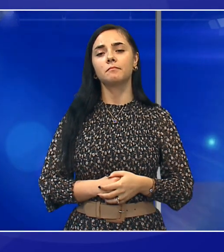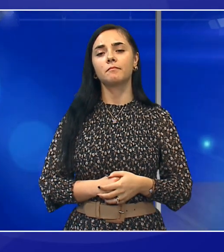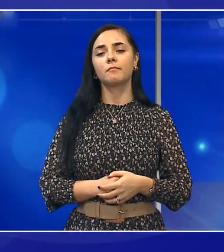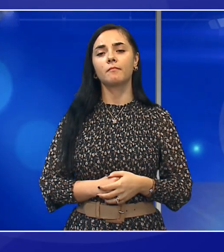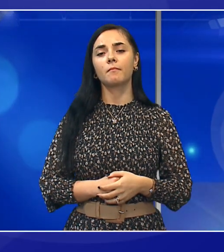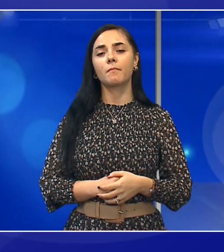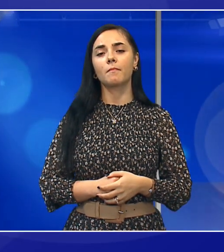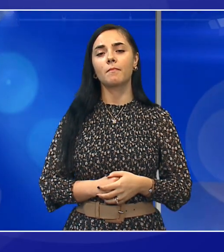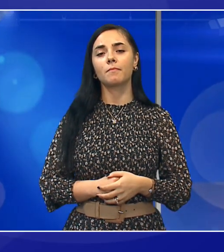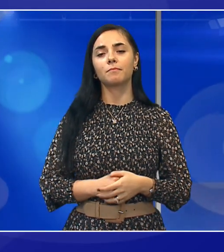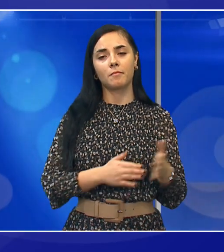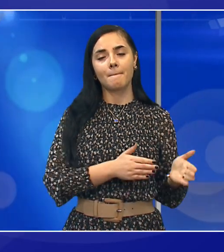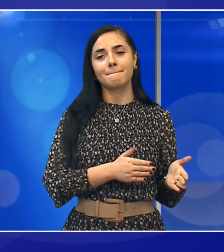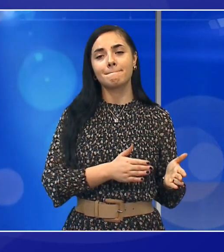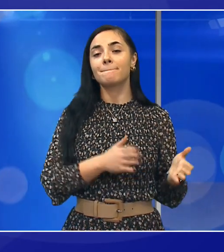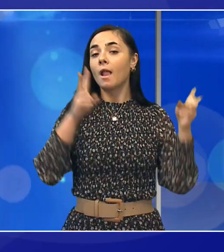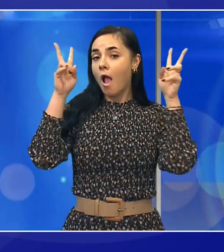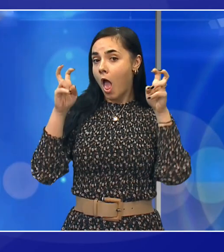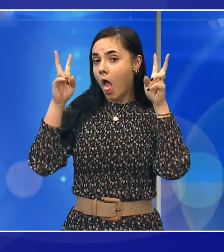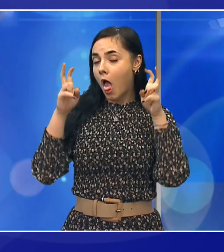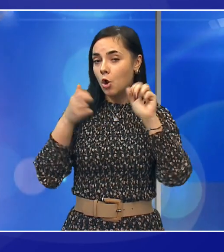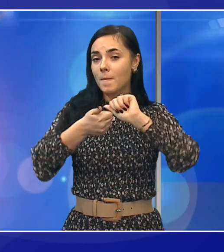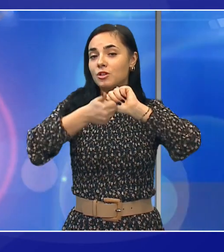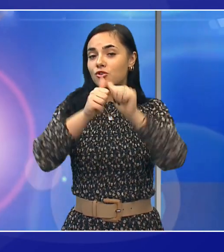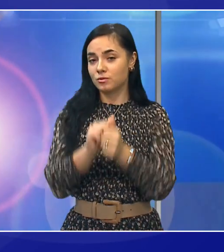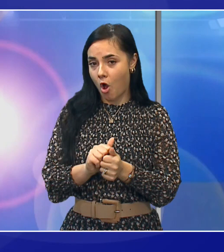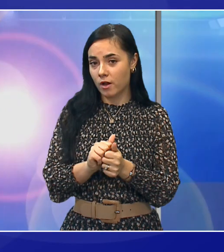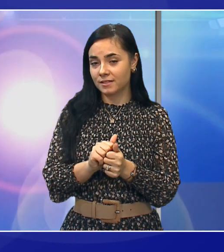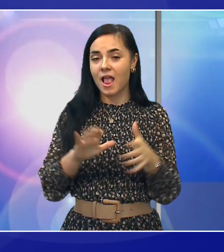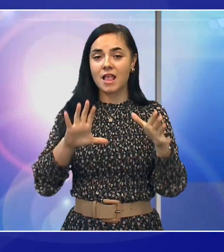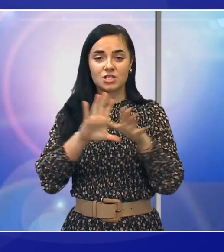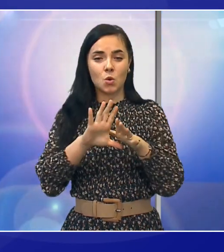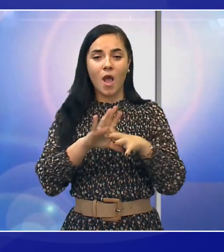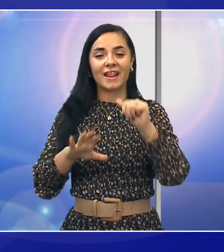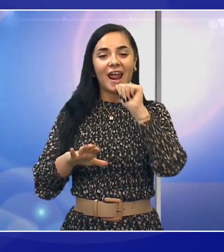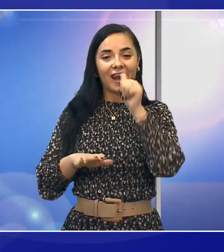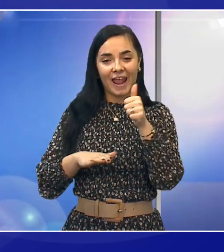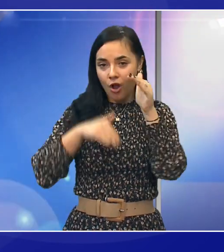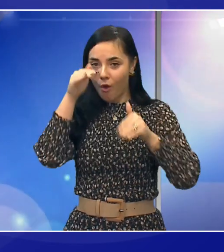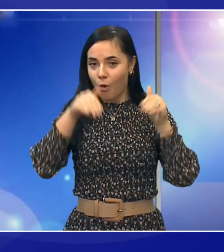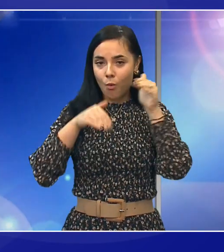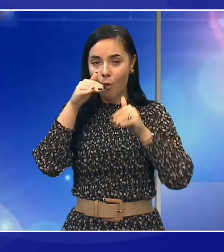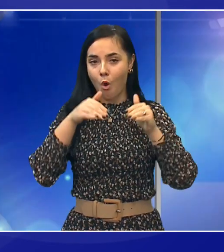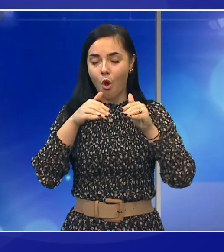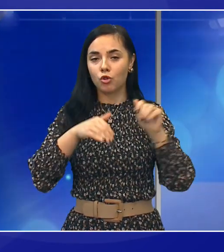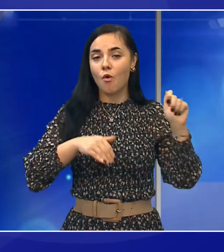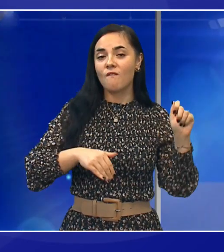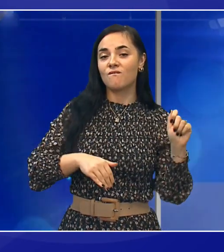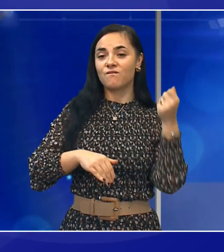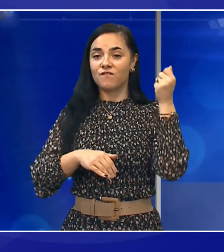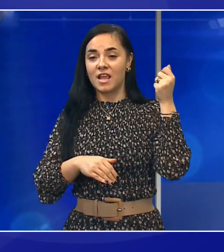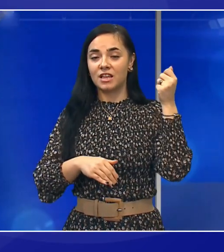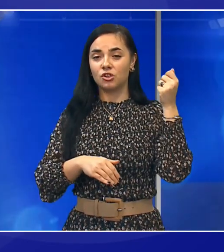Parliamo di sport. La Prorecco ha vinto in casa del Salerno